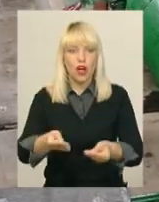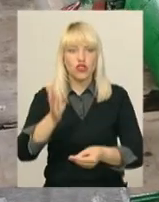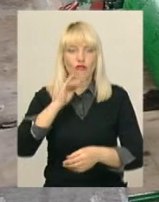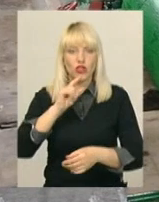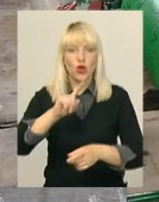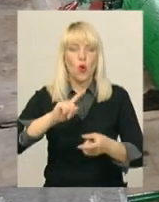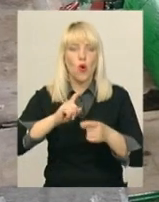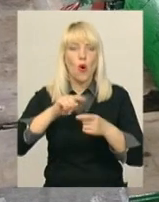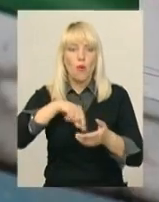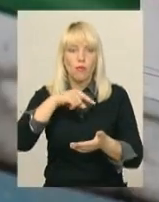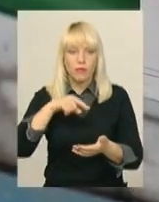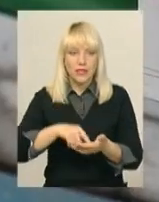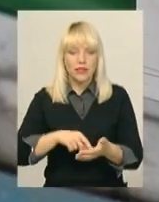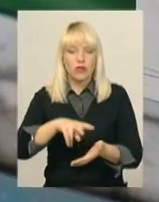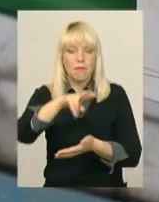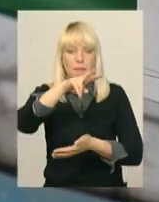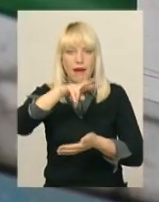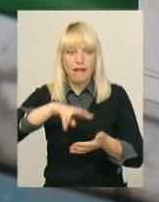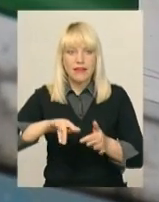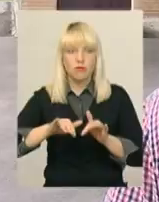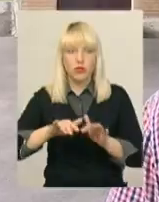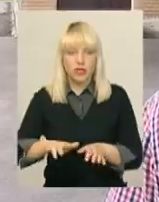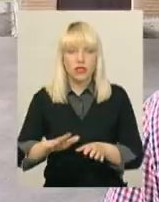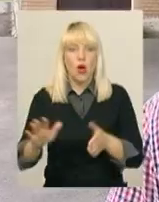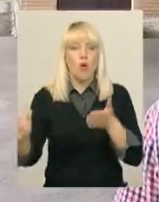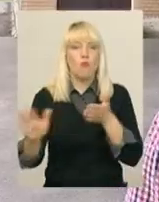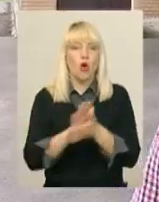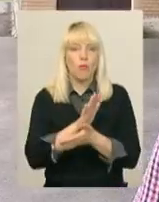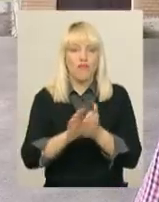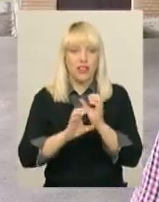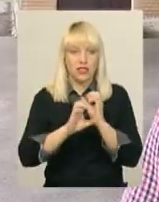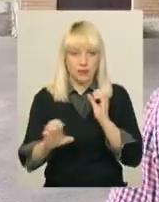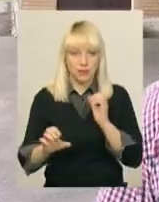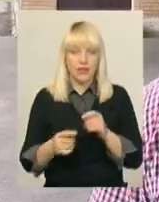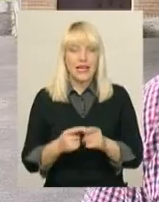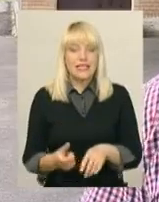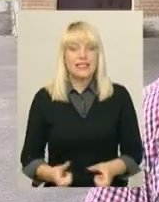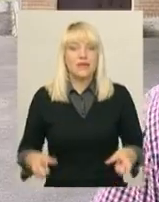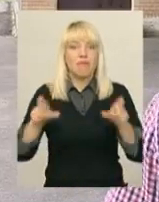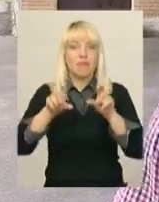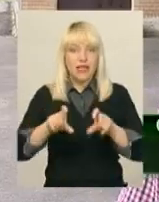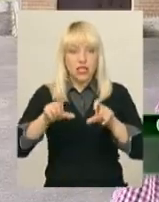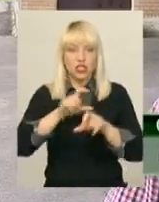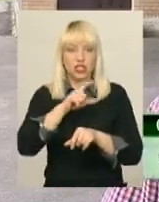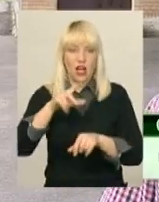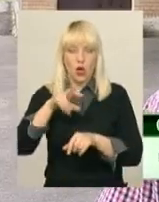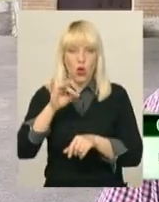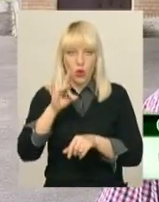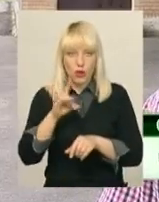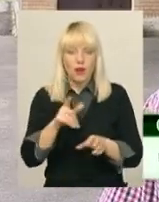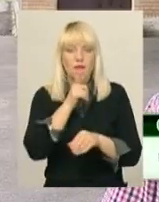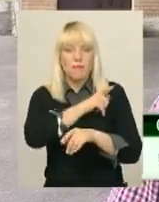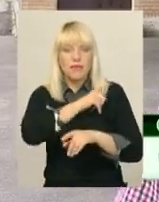знезараження води відбувається промивка водопровідних труб. Збільшення гіпохлоріту натрію в цей день під час